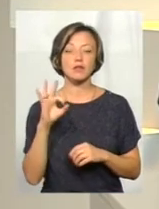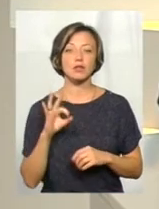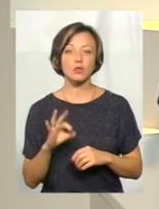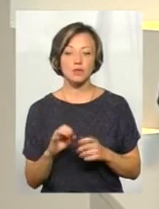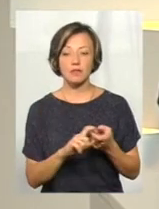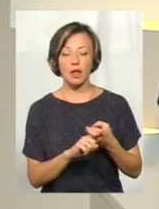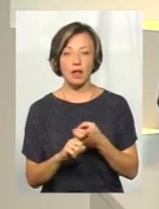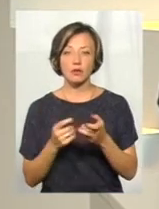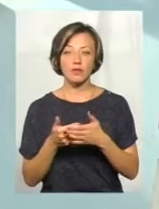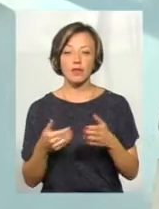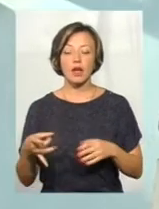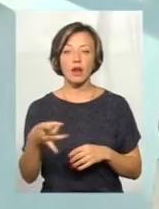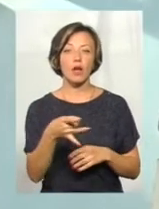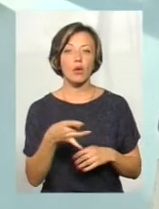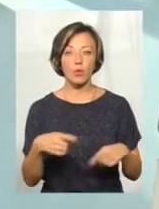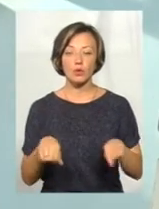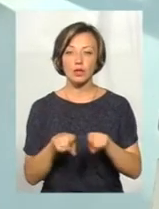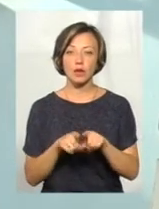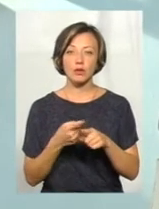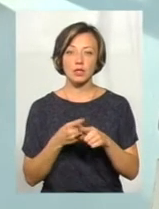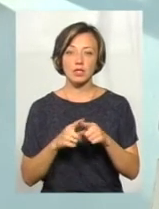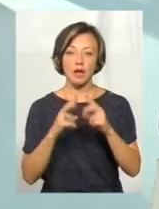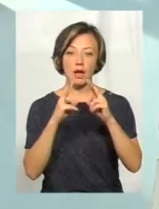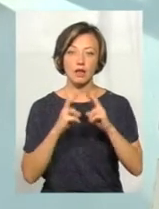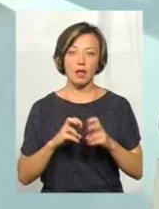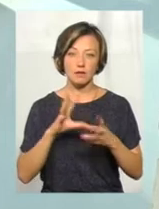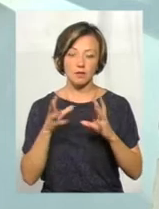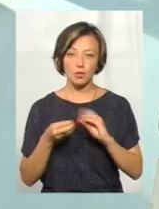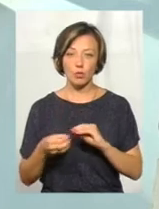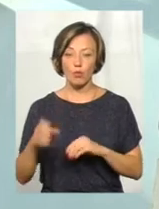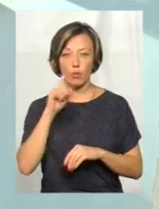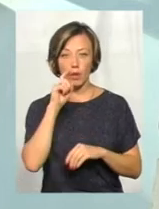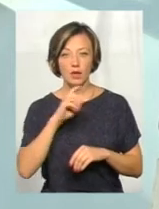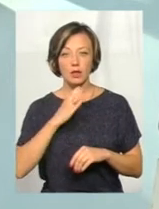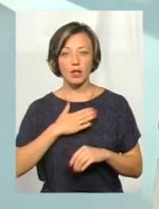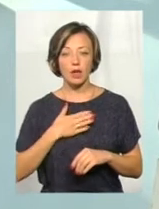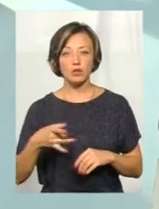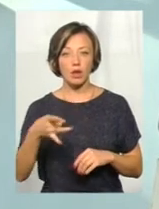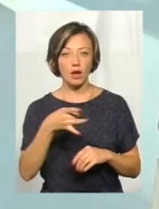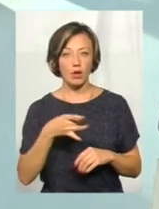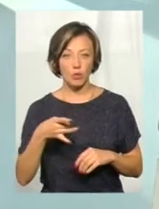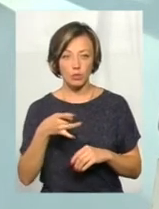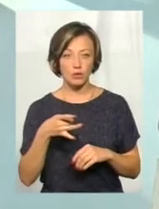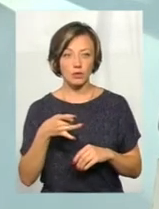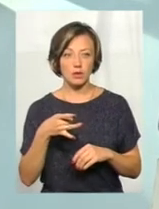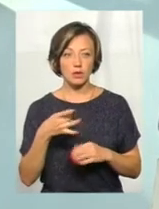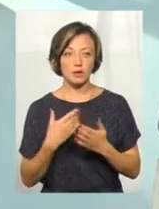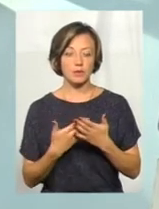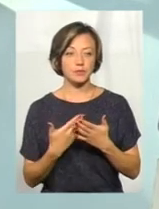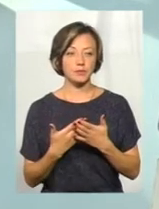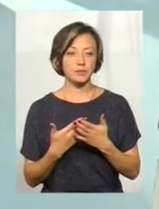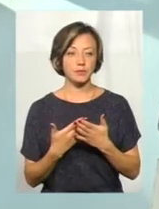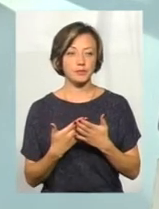в залежності від регіону, також це аналіз в цілому по Україні. Для нашого регіону, він, будемо казати,